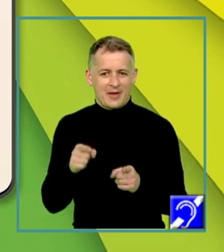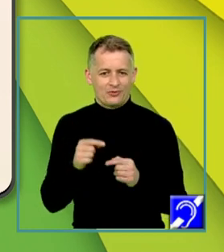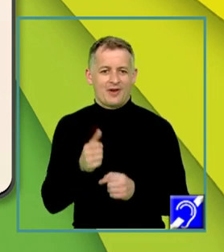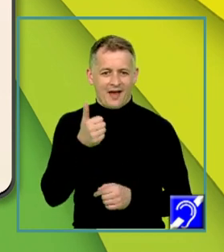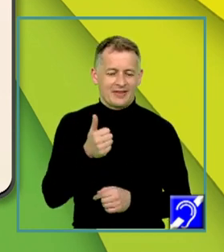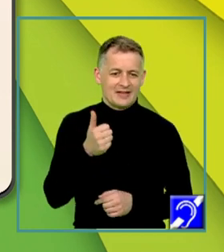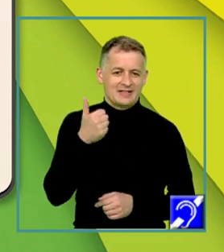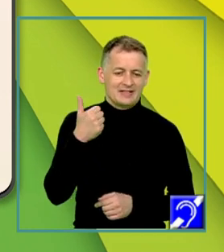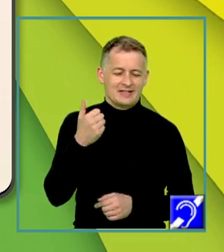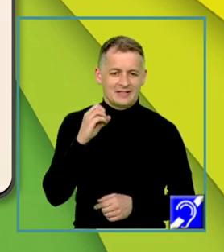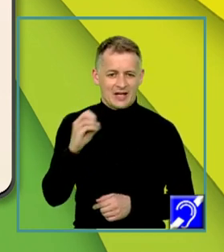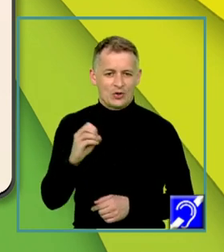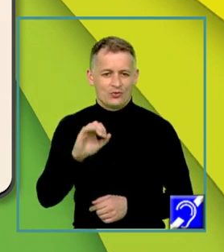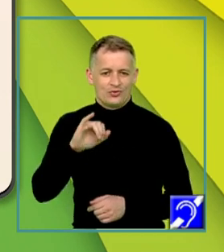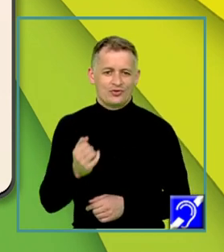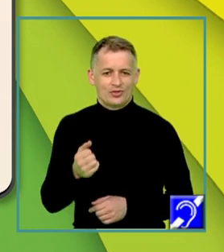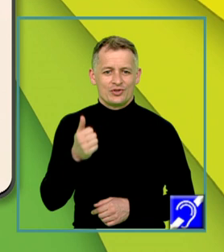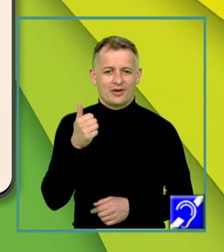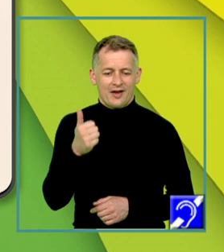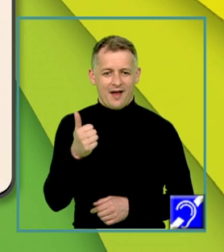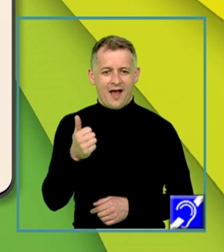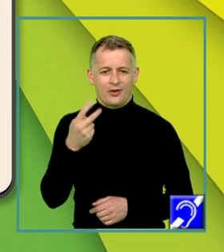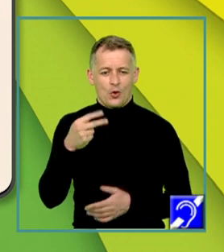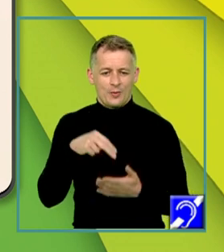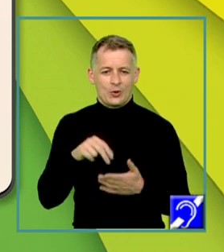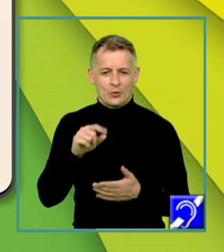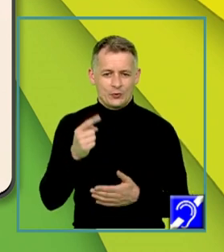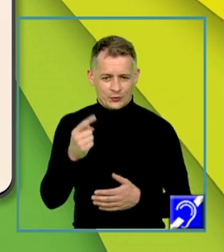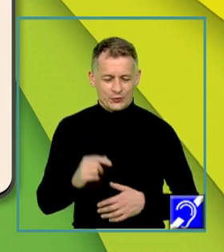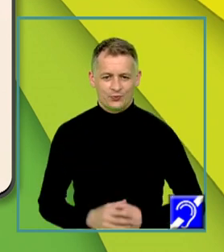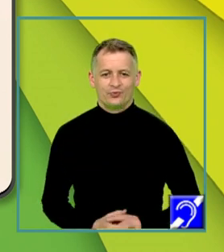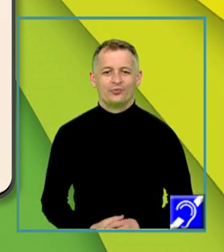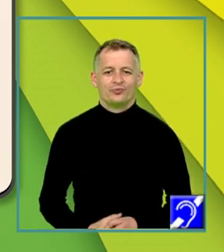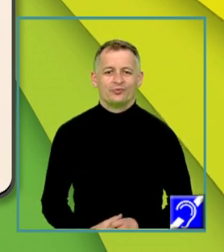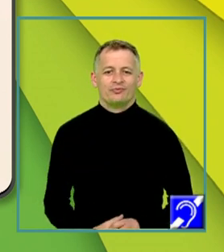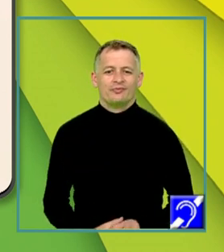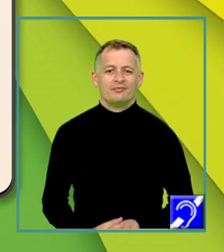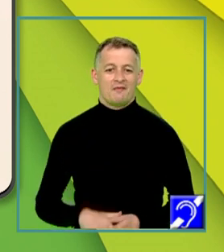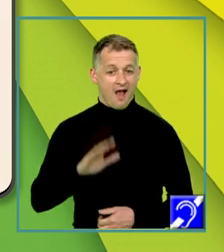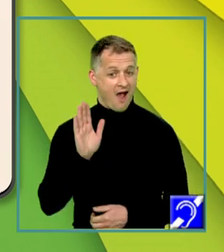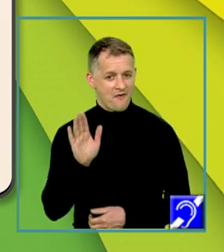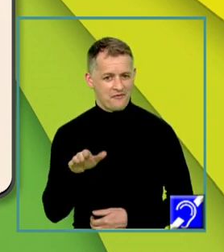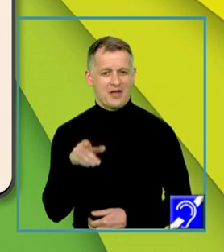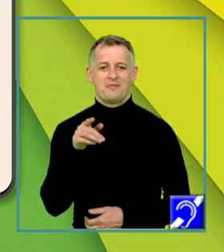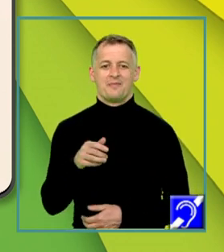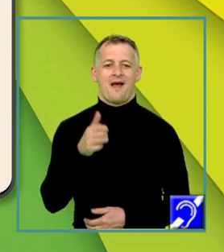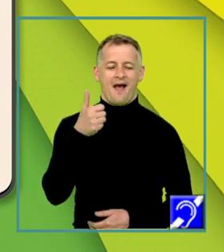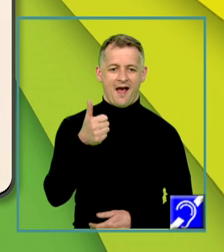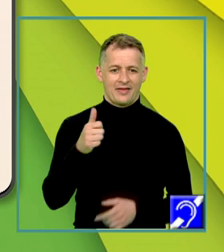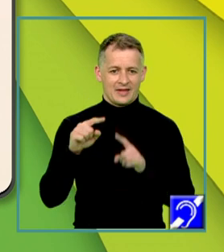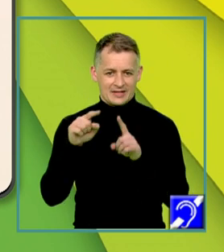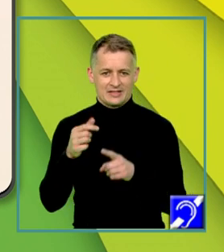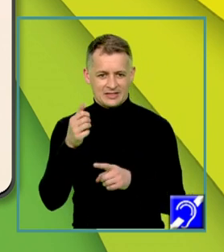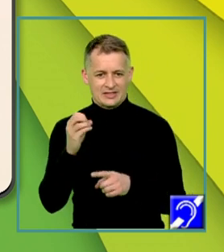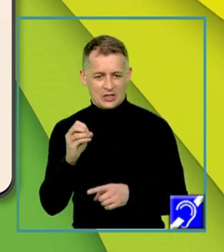0 și respectiv A de 2021. Avem A de 0 în